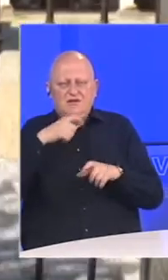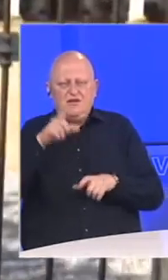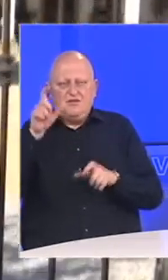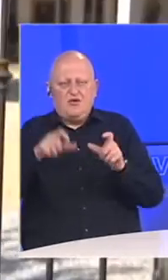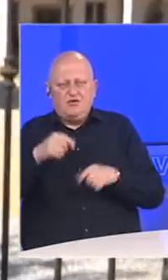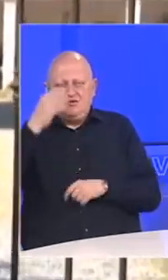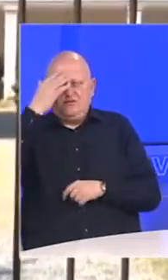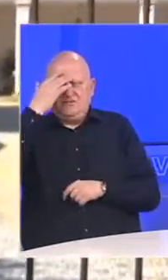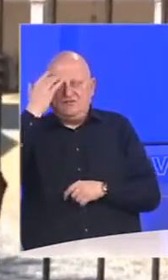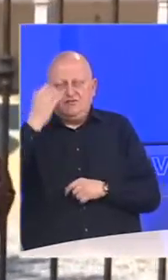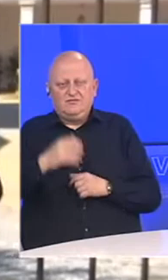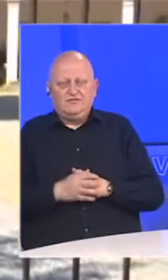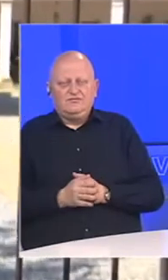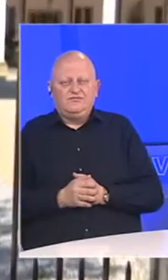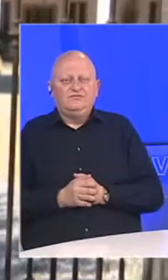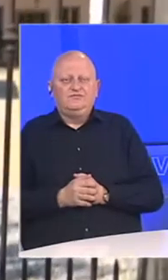osobama.